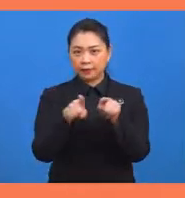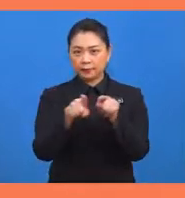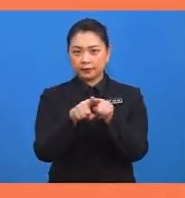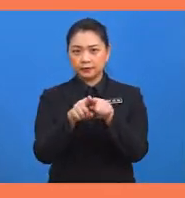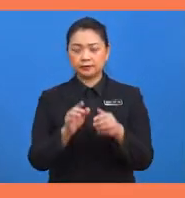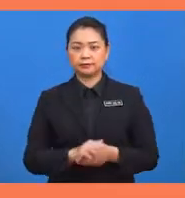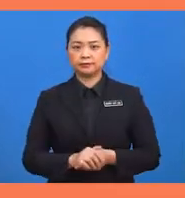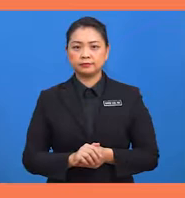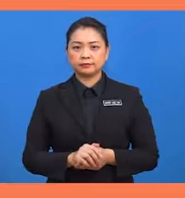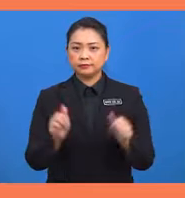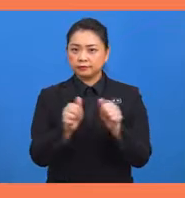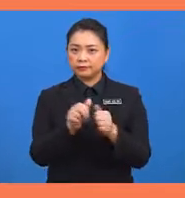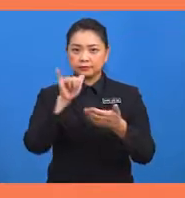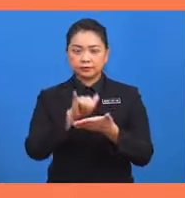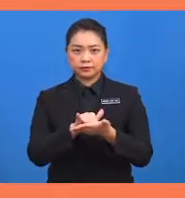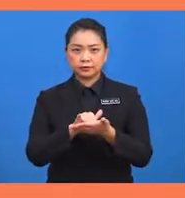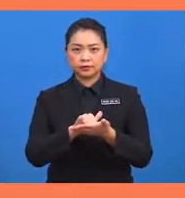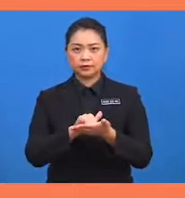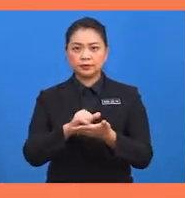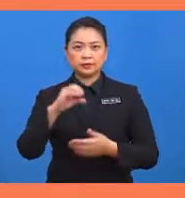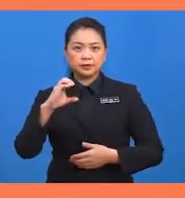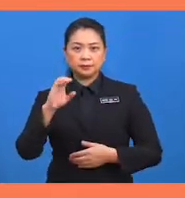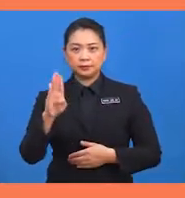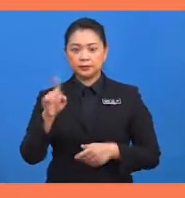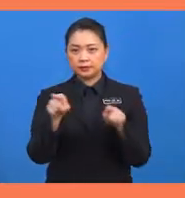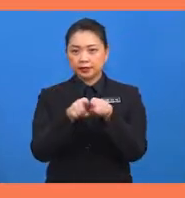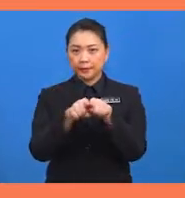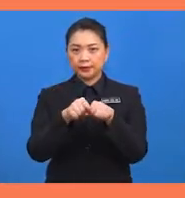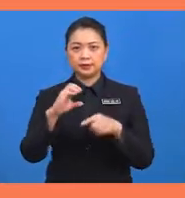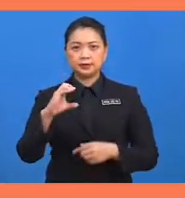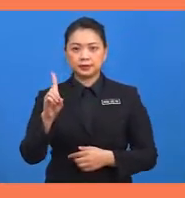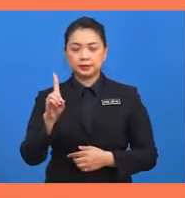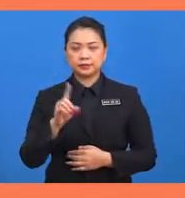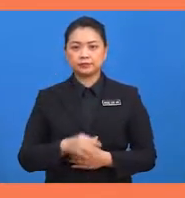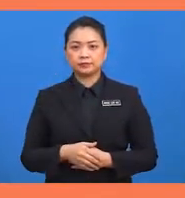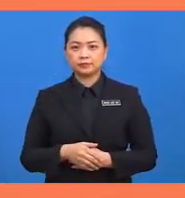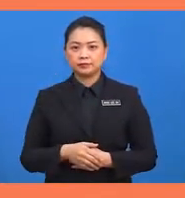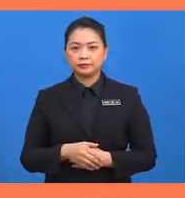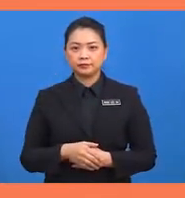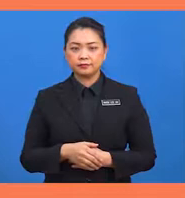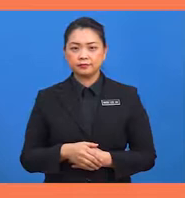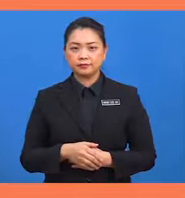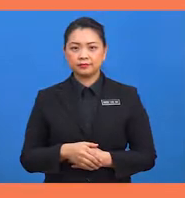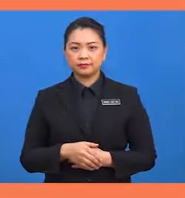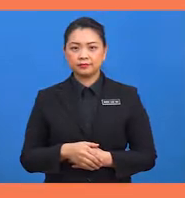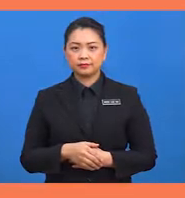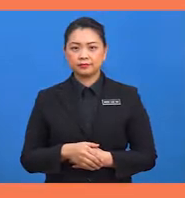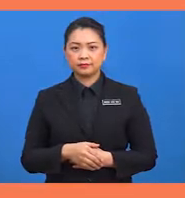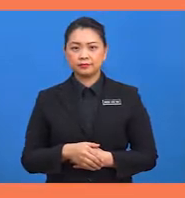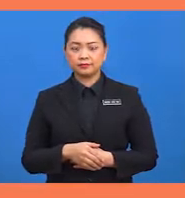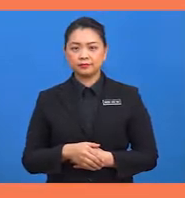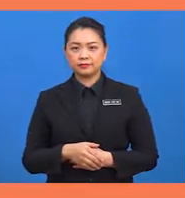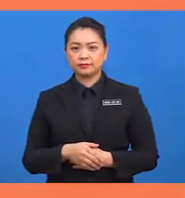Dengan itu, CB sama panjang dengan CD. Garis CO